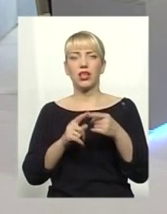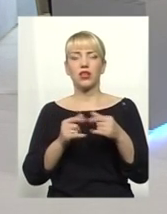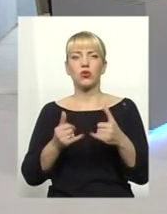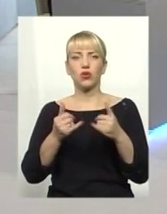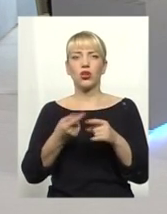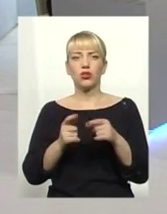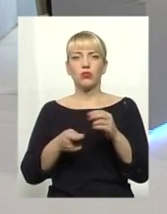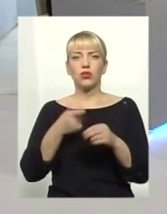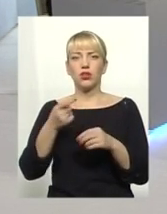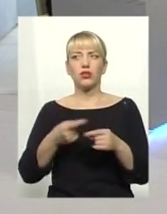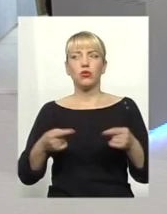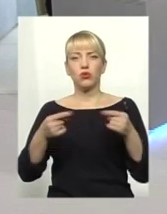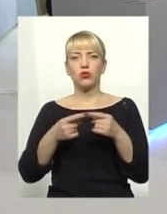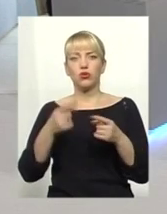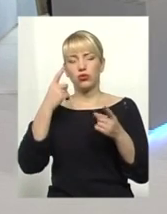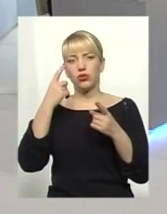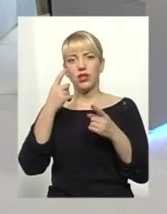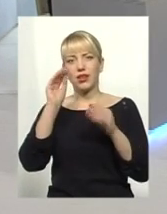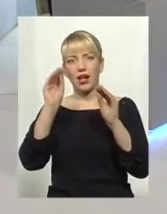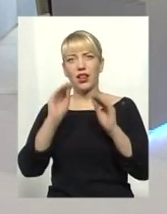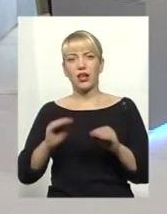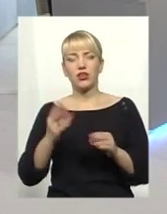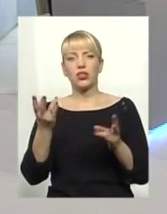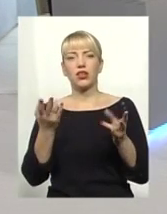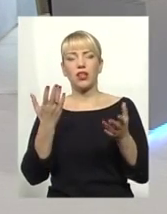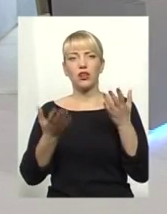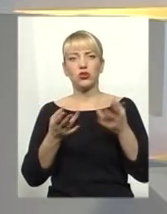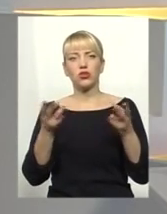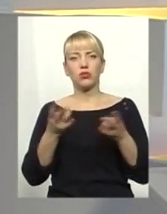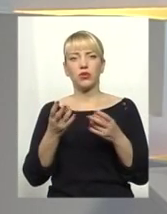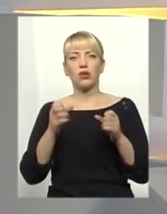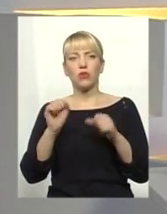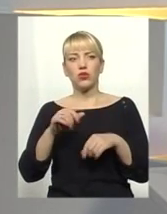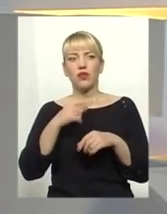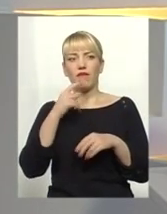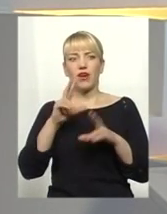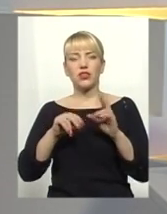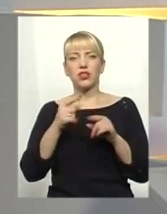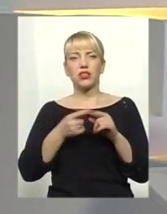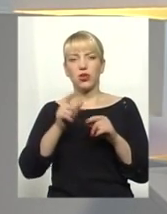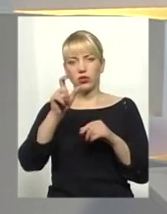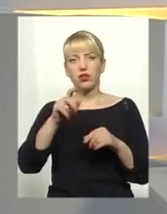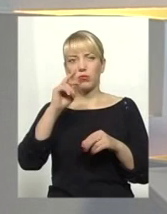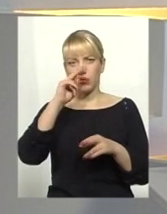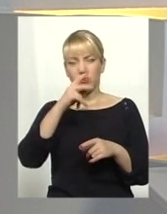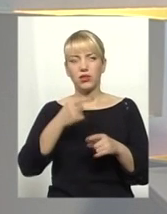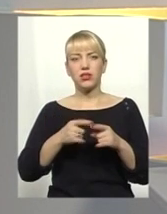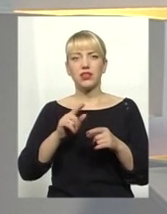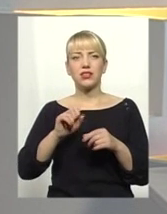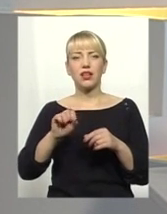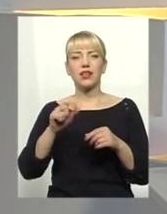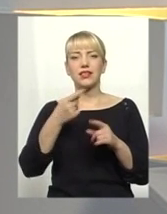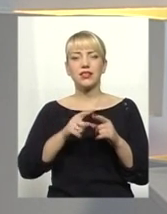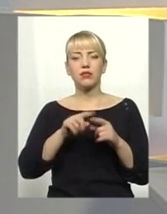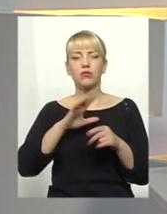уточнюючу декларацію, якщо є така необхідність. Тобто можна вважати, що він просто помилився у декларації? Фактично, ми розуміємо, що це була технічна